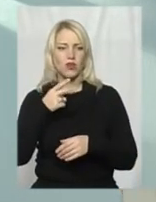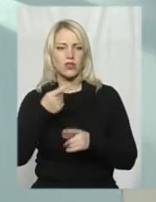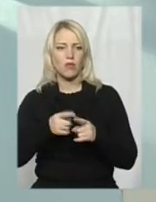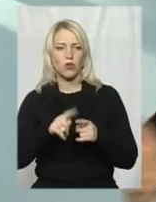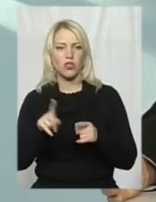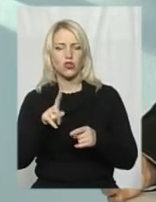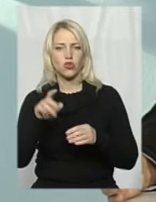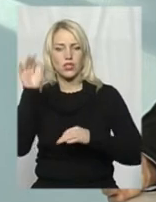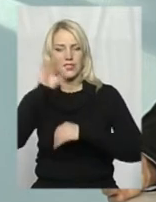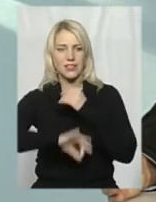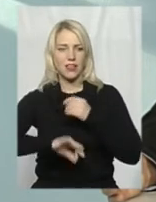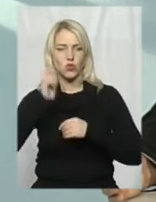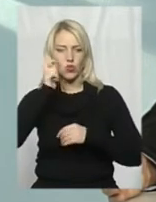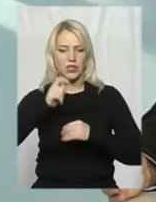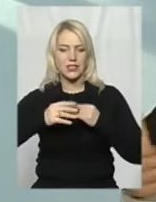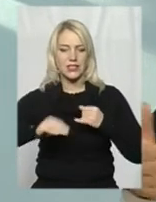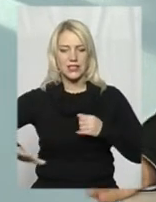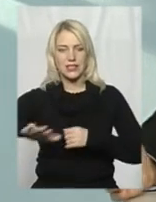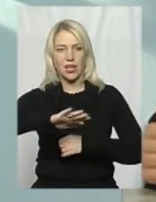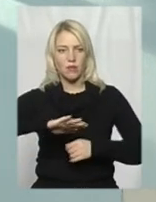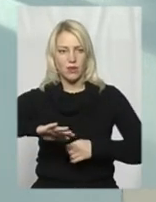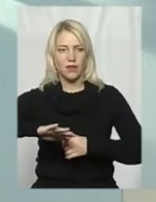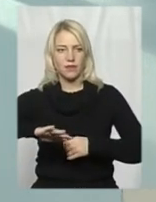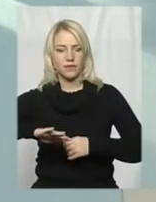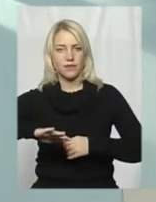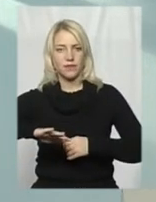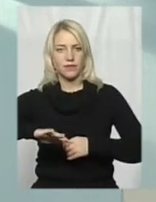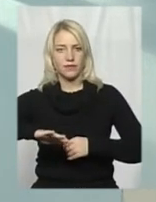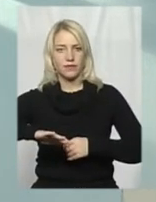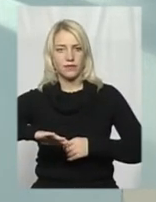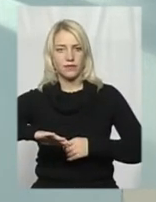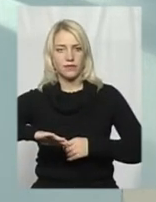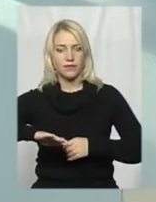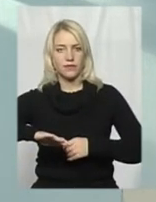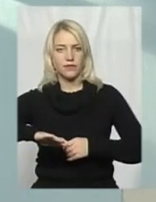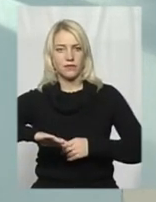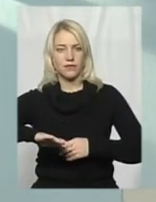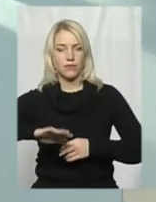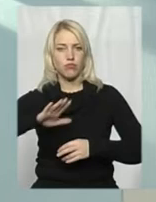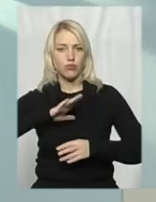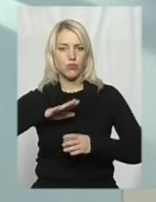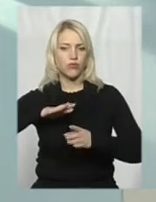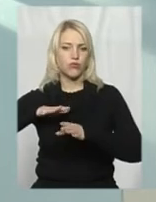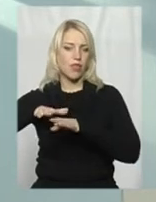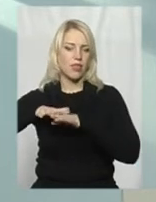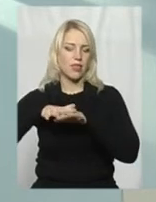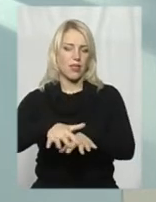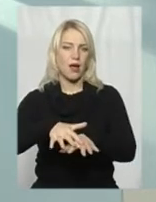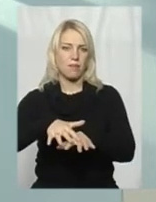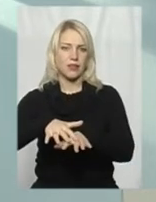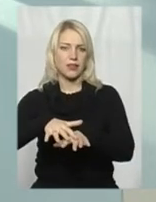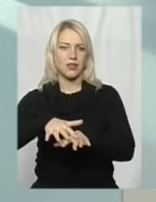західноукраїнські землі, в кінчинчій мірі, впіддалися нападу насильської